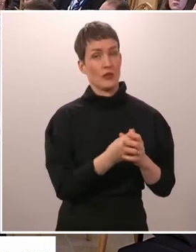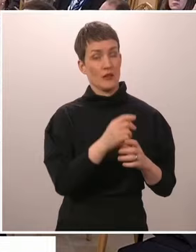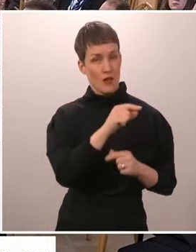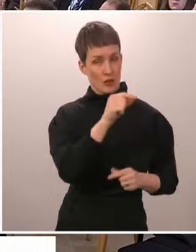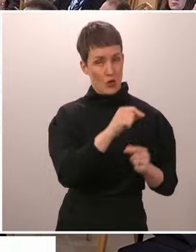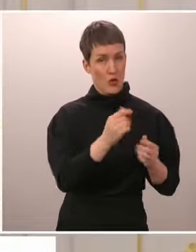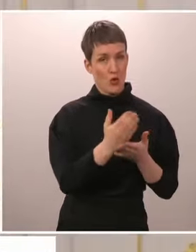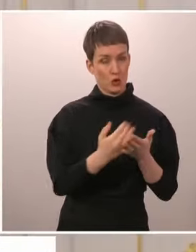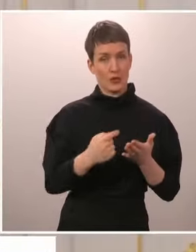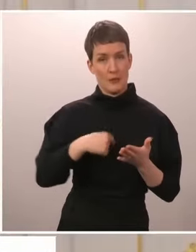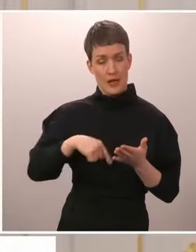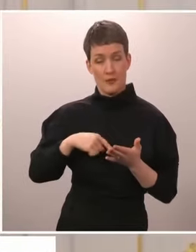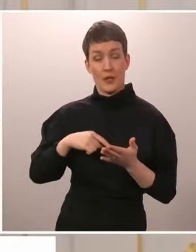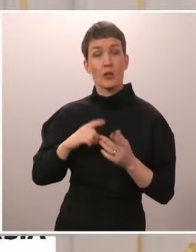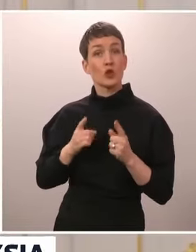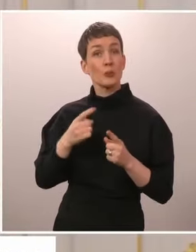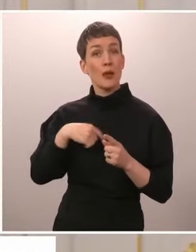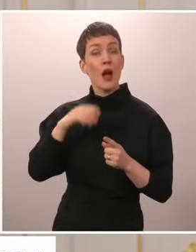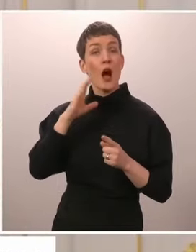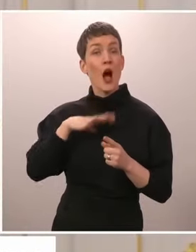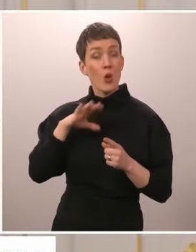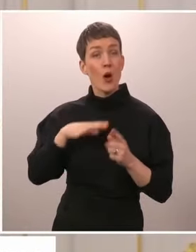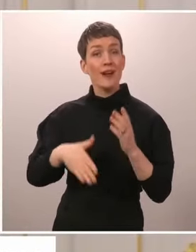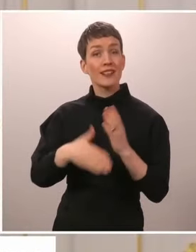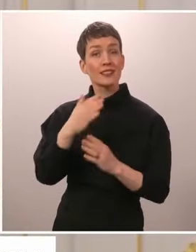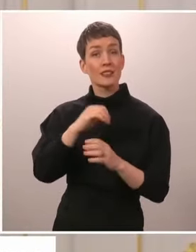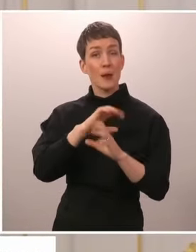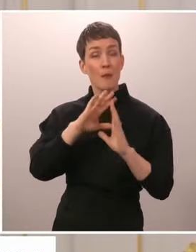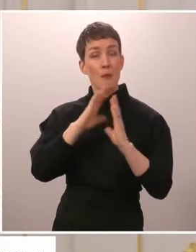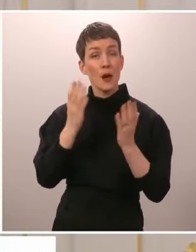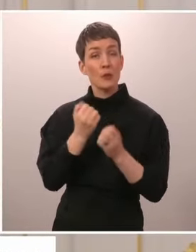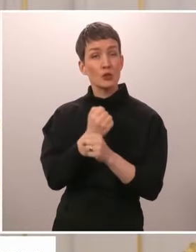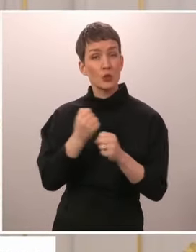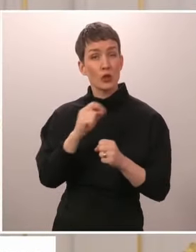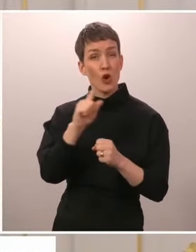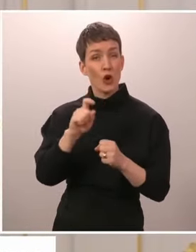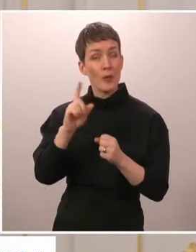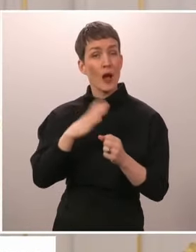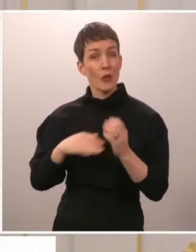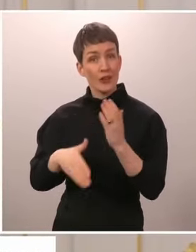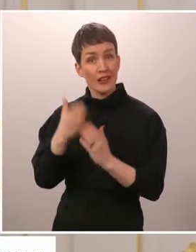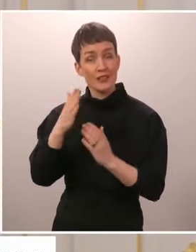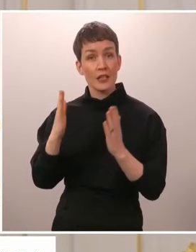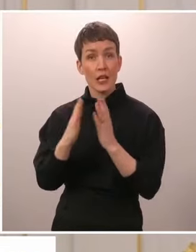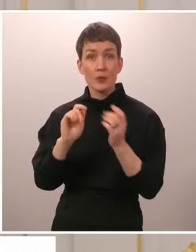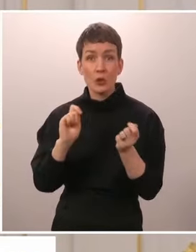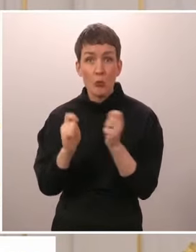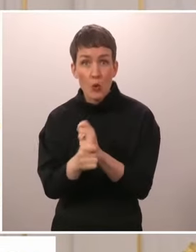ymmärrettävä, jos me haluamme ratkaista maailman suuret ongelmat, ilmastonmuutos,